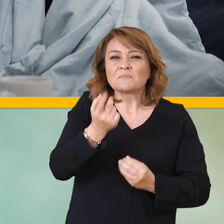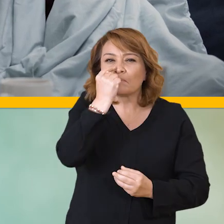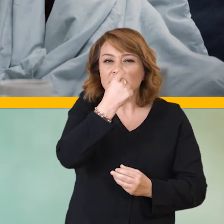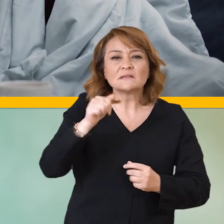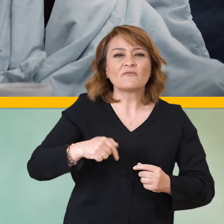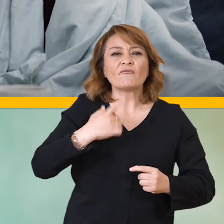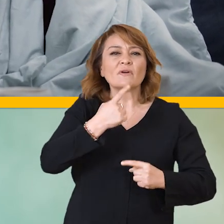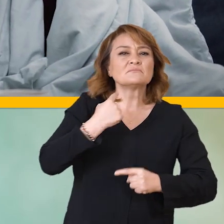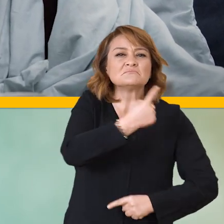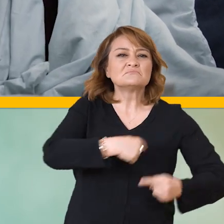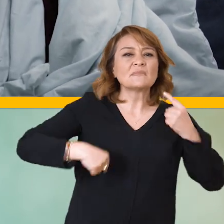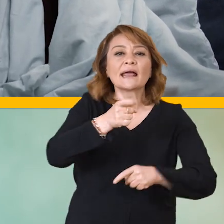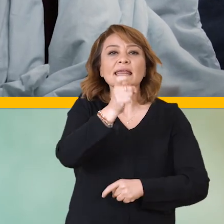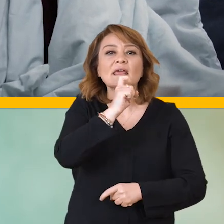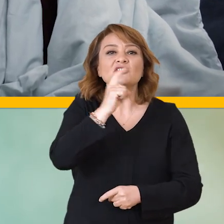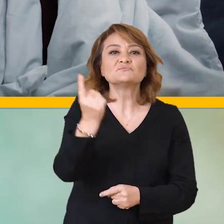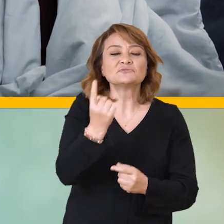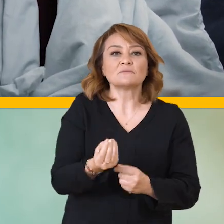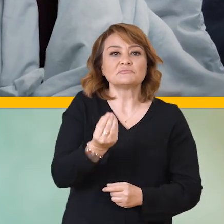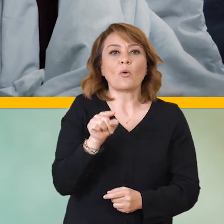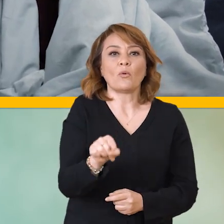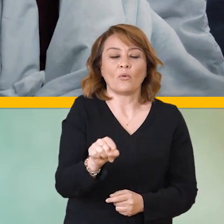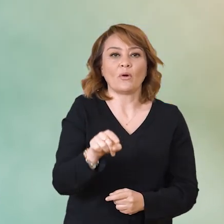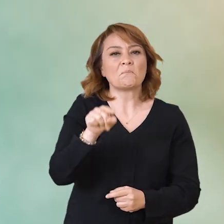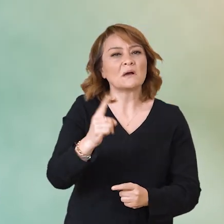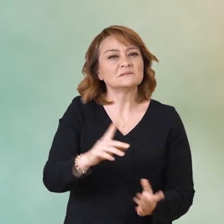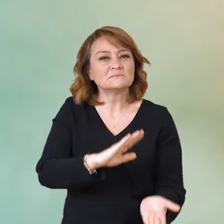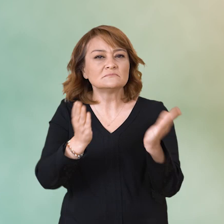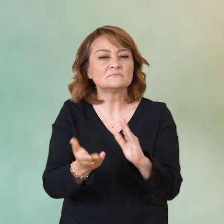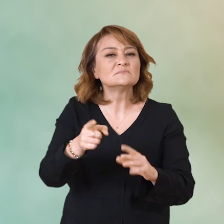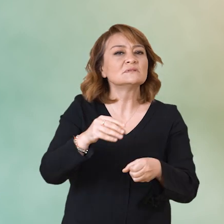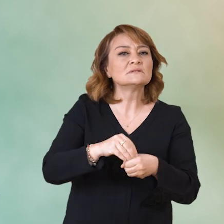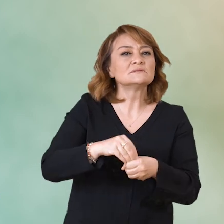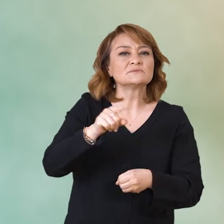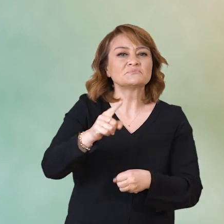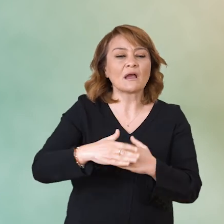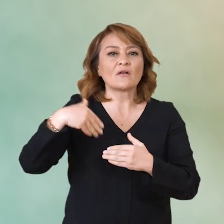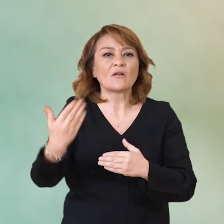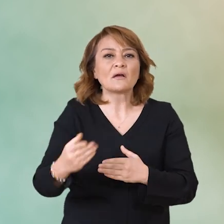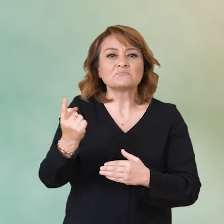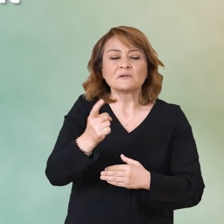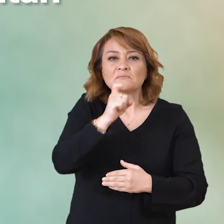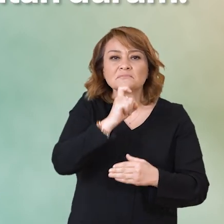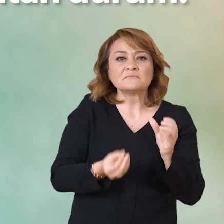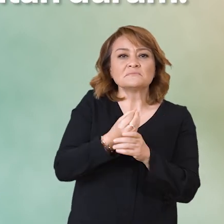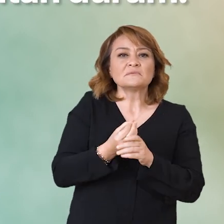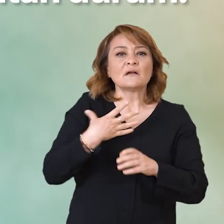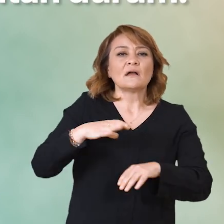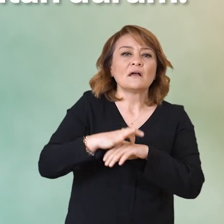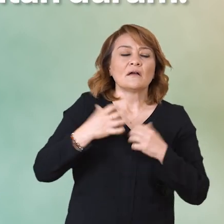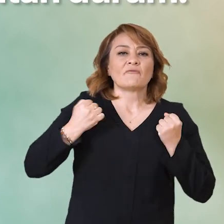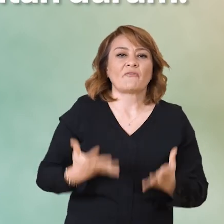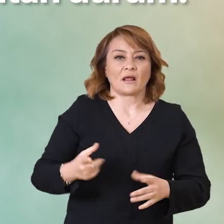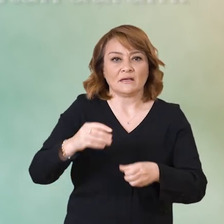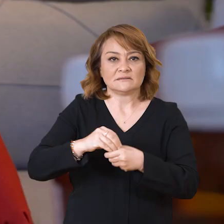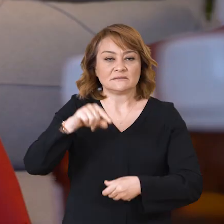basit tanımla vücudumuzda bir şeylerin ters gittiğinin göstergesidir. Başka bir tanımla vücuttaki olağan dışı bir hal veya hastalığı